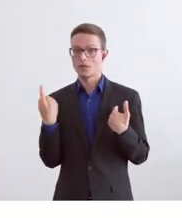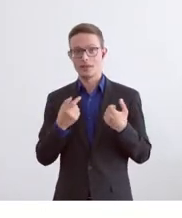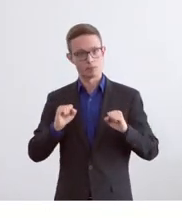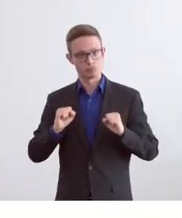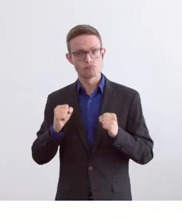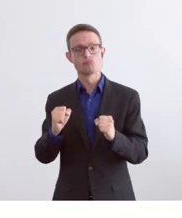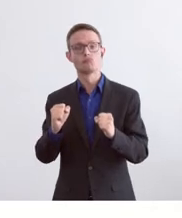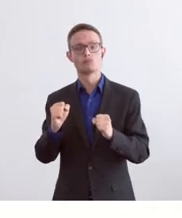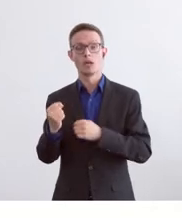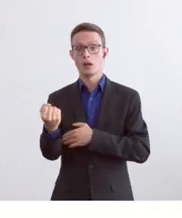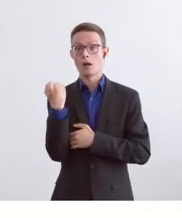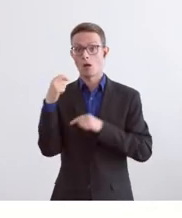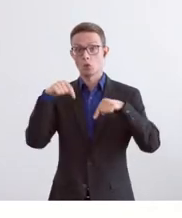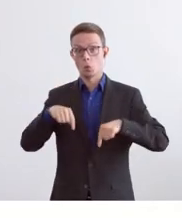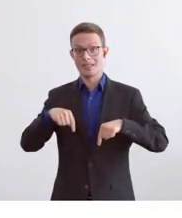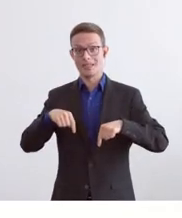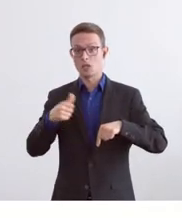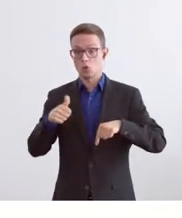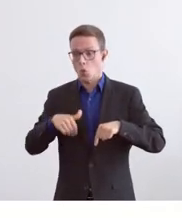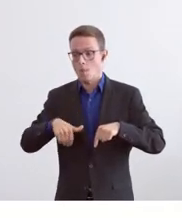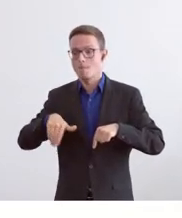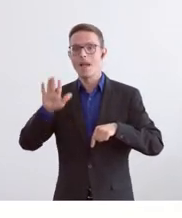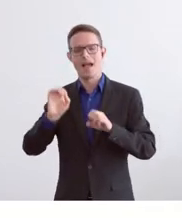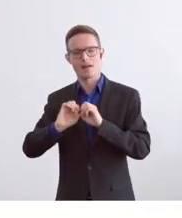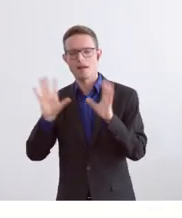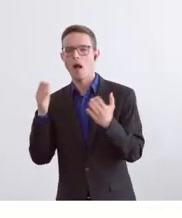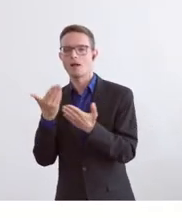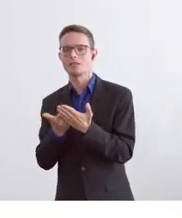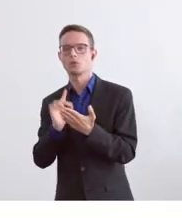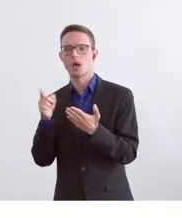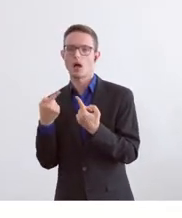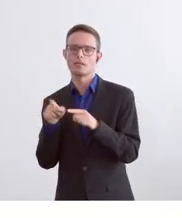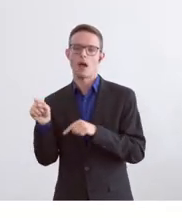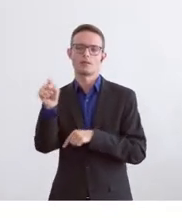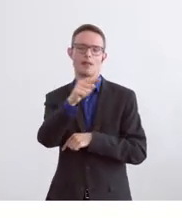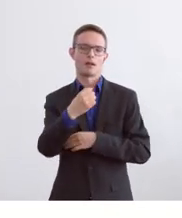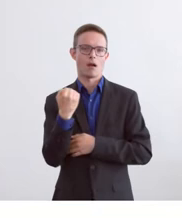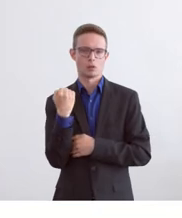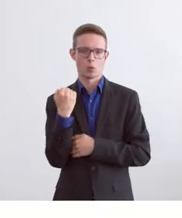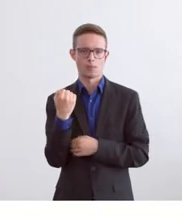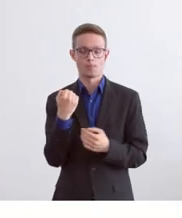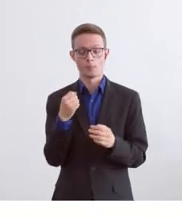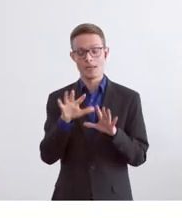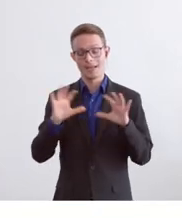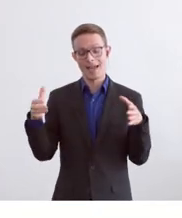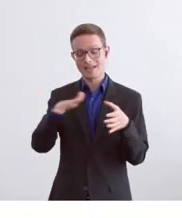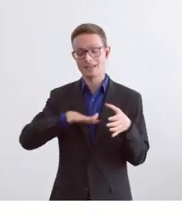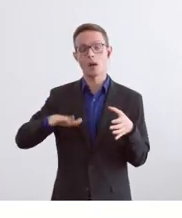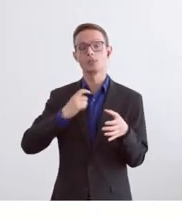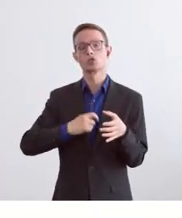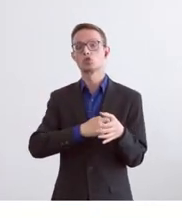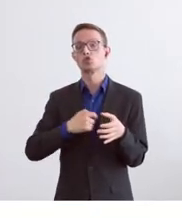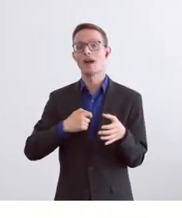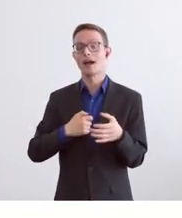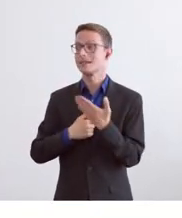ja im Kanton noch deutlicher war als anderswo. Und die Vorlage ist ja gesamtschweizerisch mit über